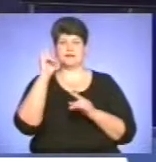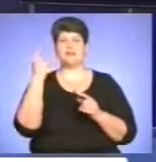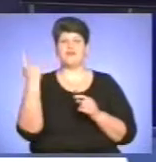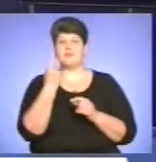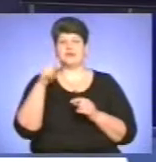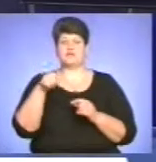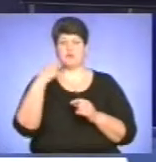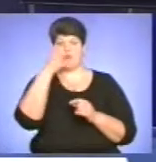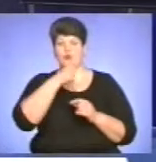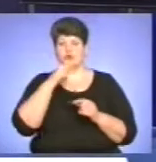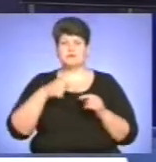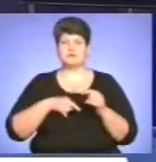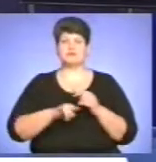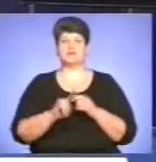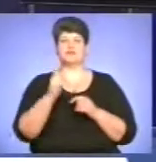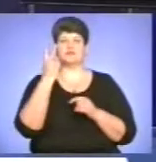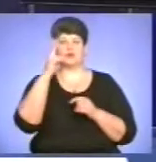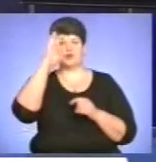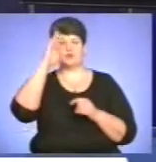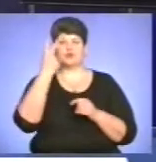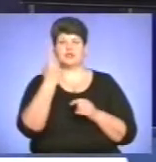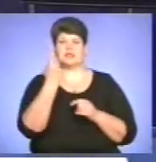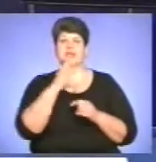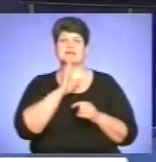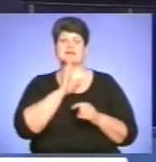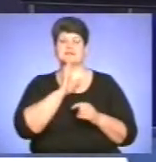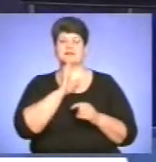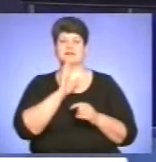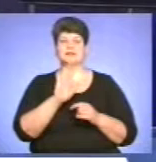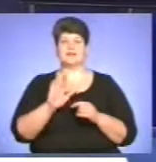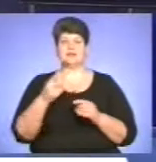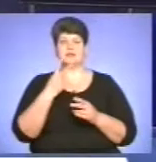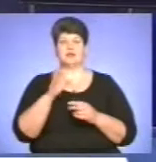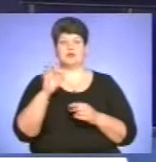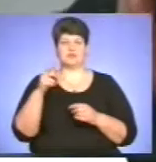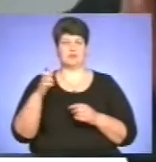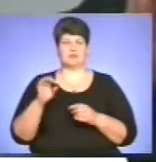року на світ з'явилися двоє хлопчиків і дівчинка. Немовлят бачила Олена Брода.